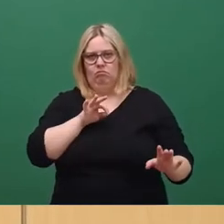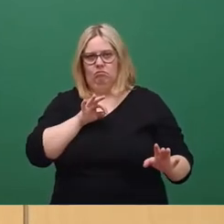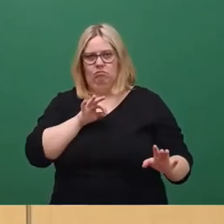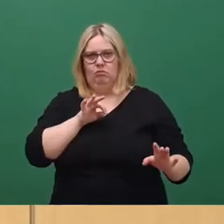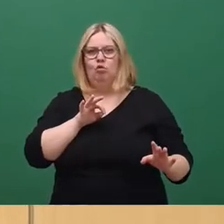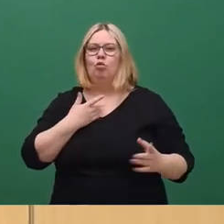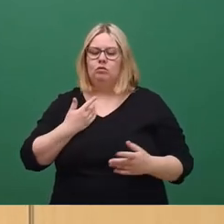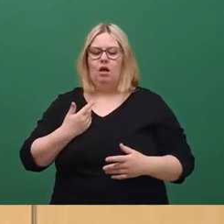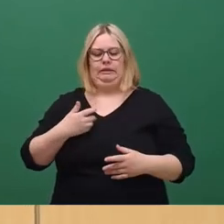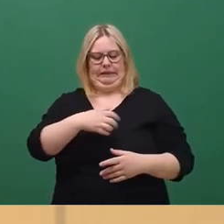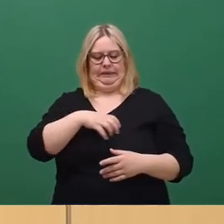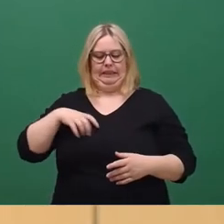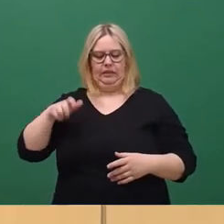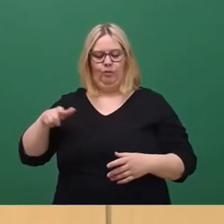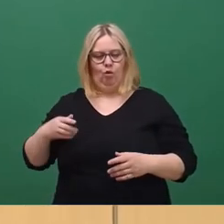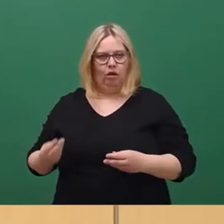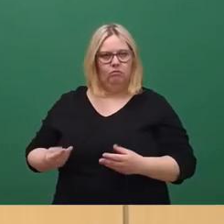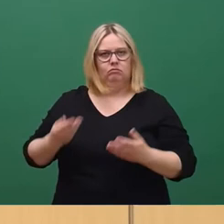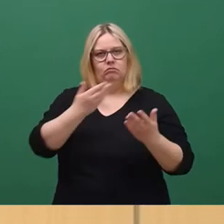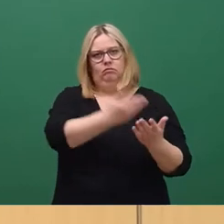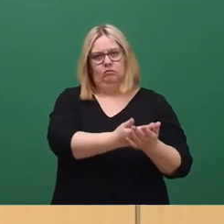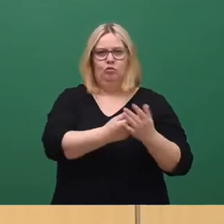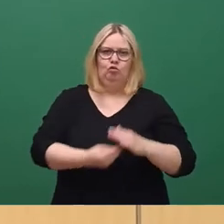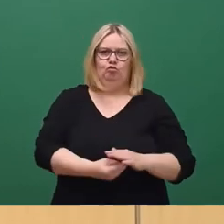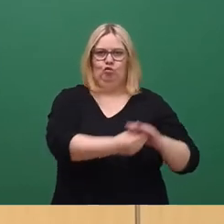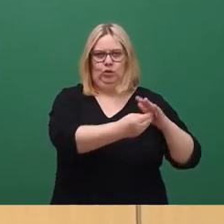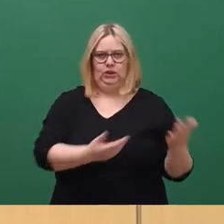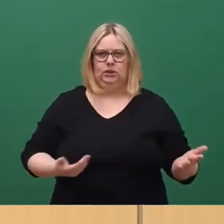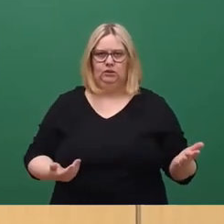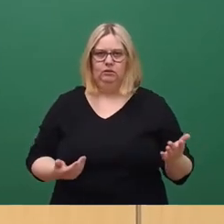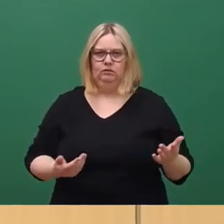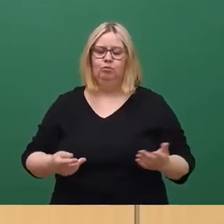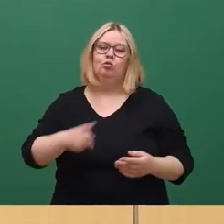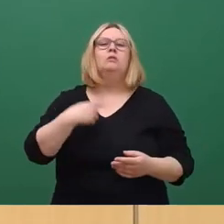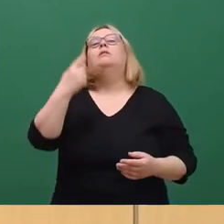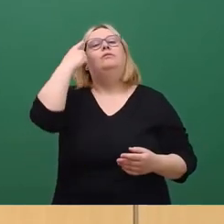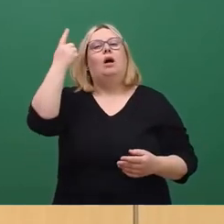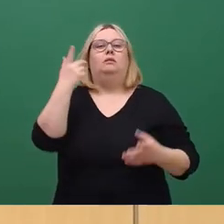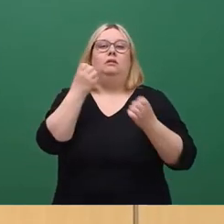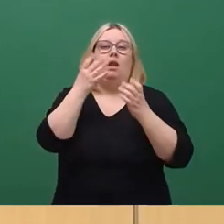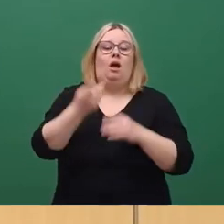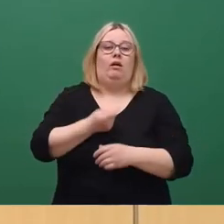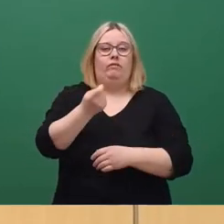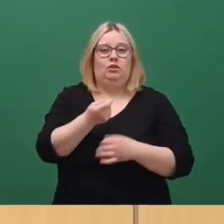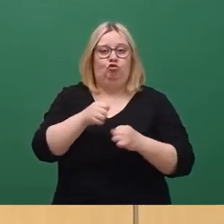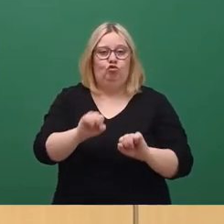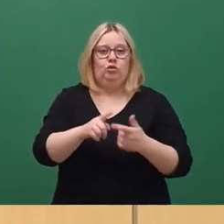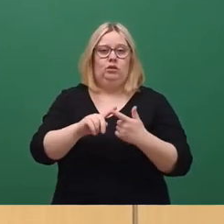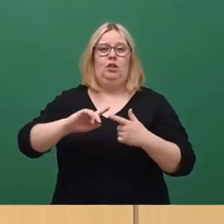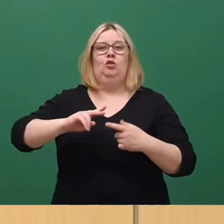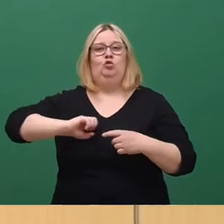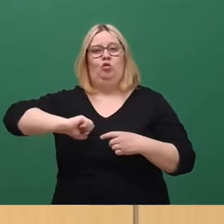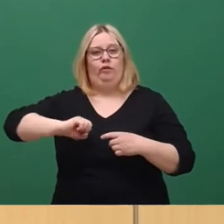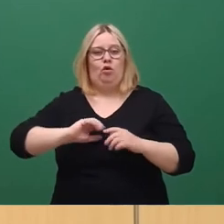der Dresdner Bürgerschaft nachhaltig dort einsetzen. Denn wir wissen, dass es trotz Versicherungsschutz und Soforthilfe immer